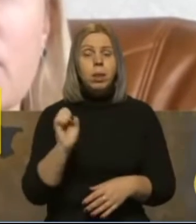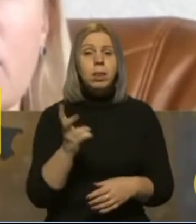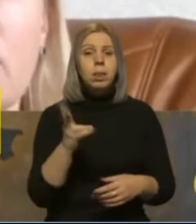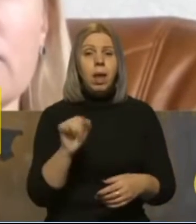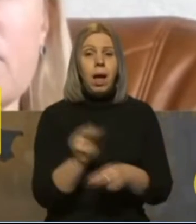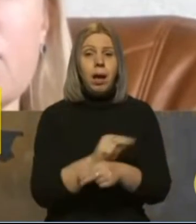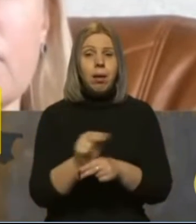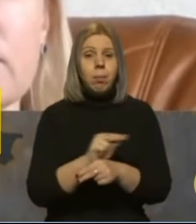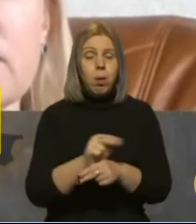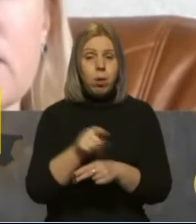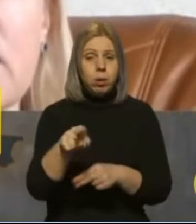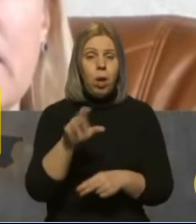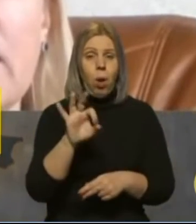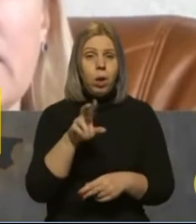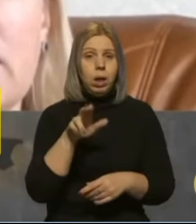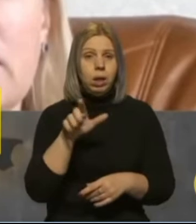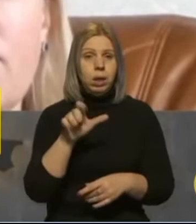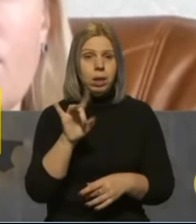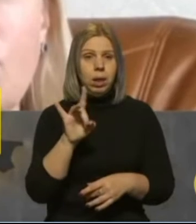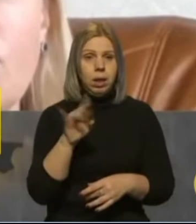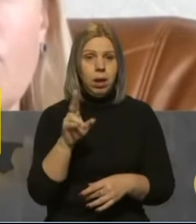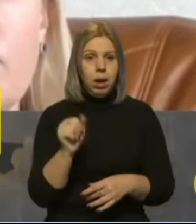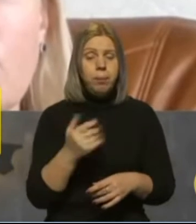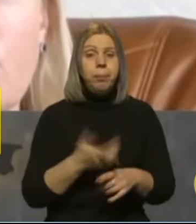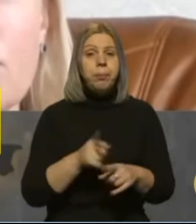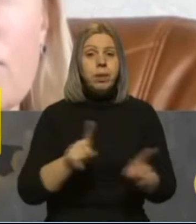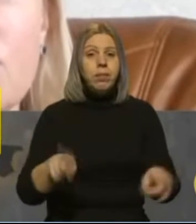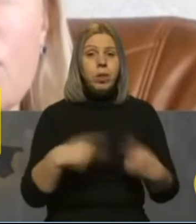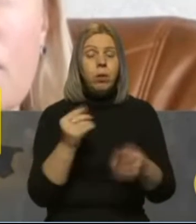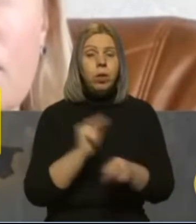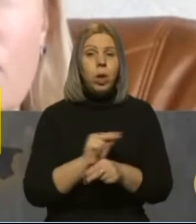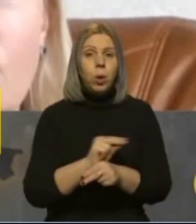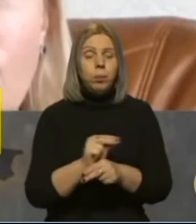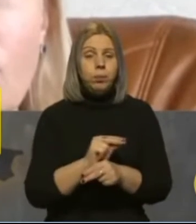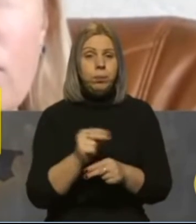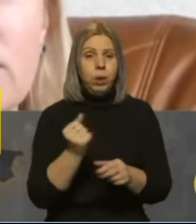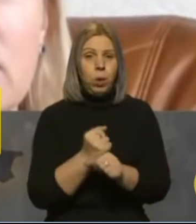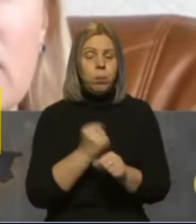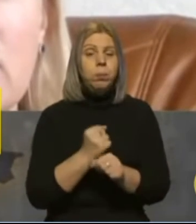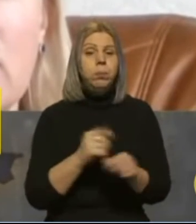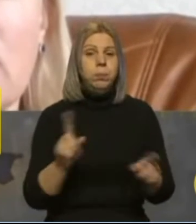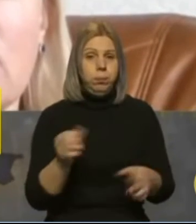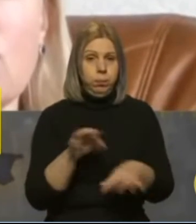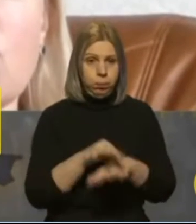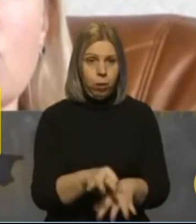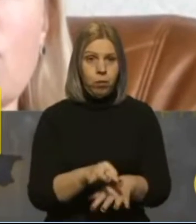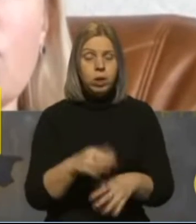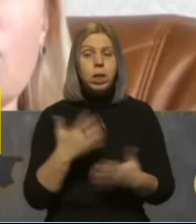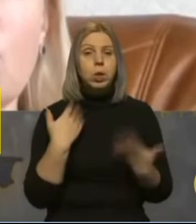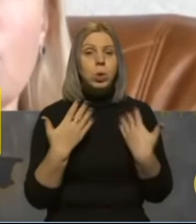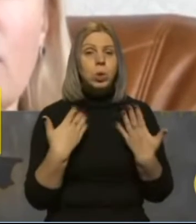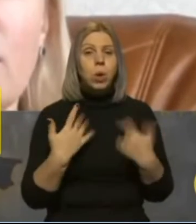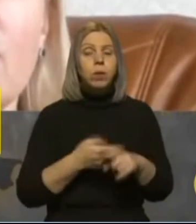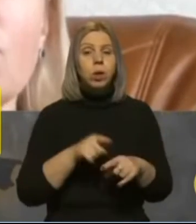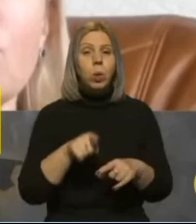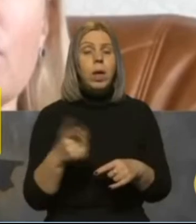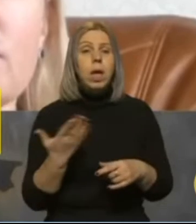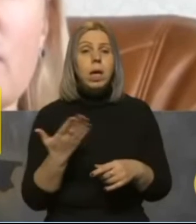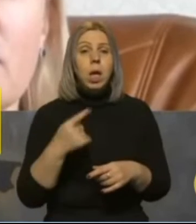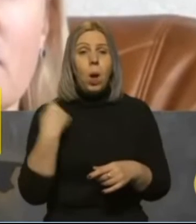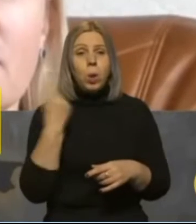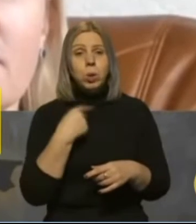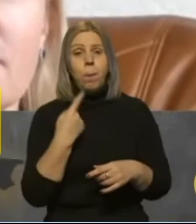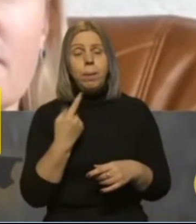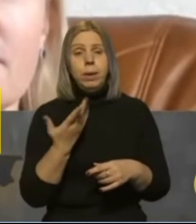відновлення саме Охтирської ТЕЦ і відновлення роботи сьогодні проводяться. Стосовно того, які